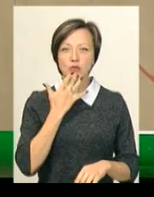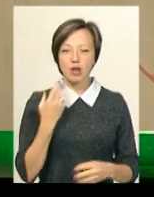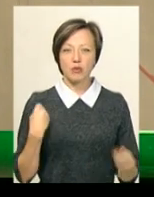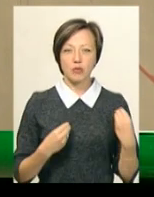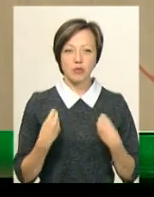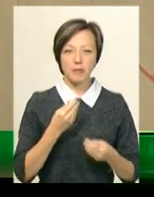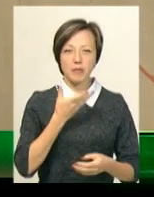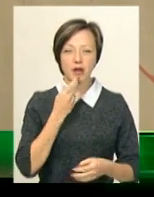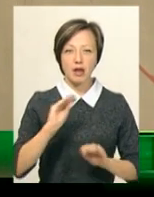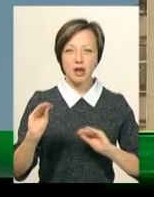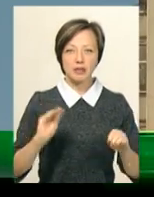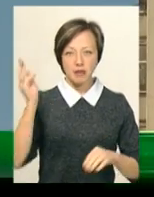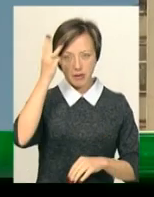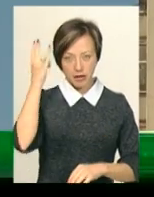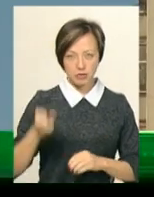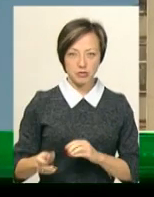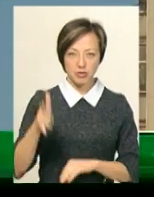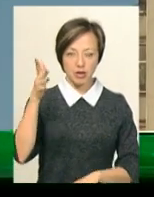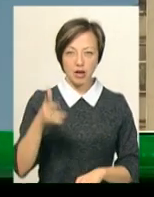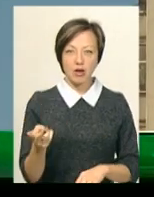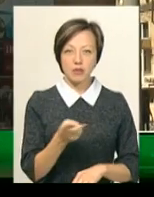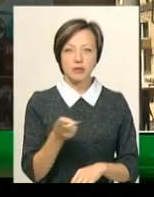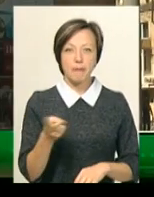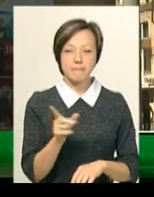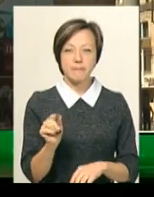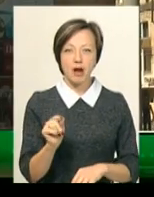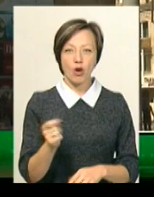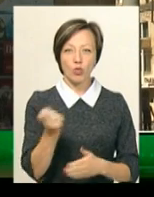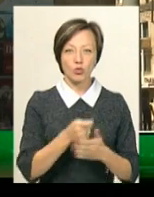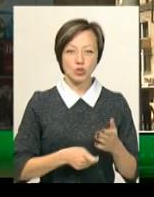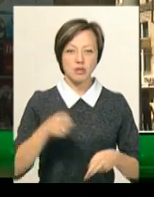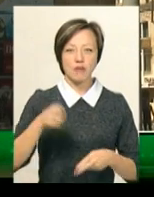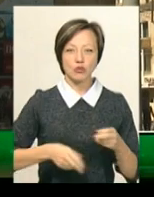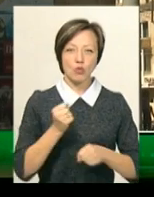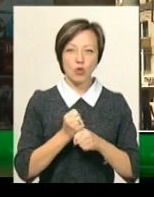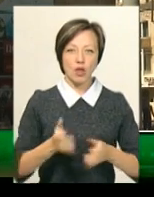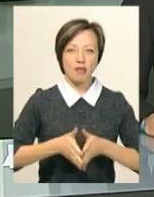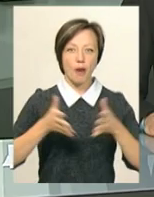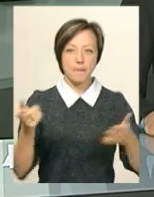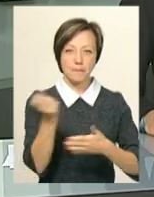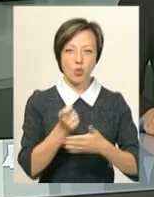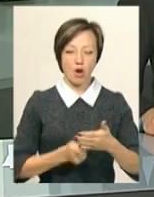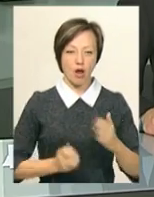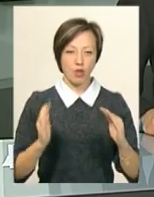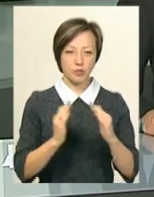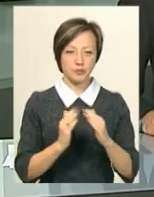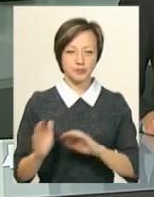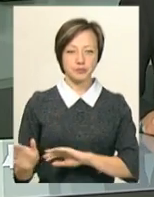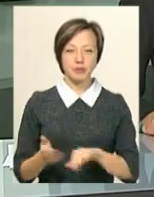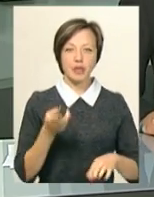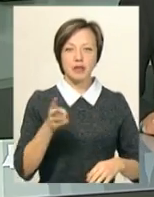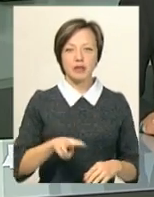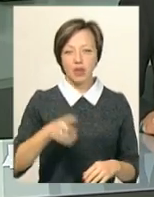прикрасить Хмельницьку багатоповерхівку. Подружжя художників з Івано-Франківська завершує роботу над муралом. Дві